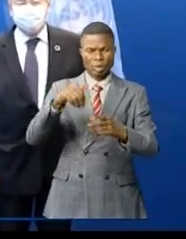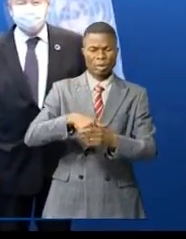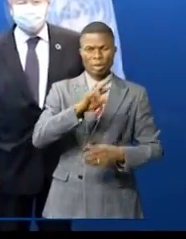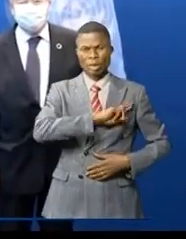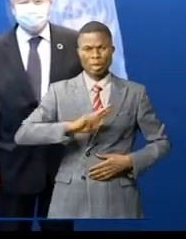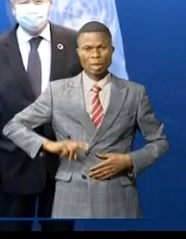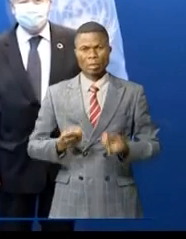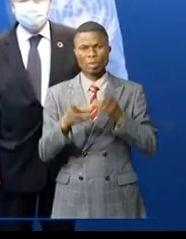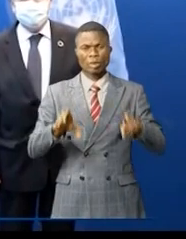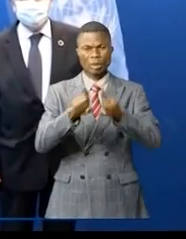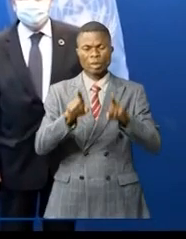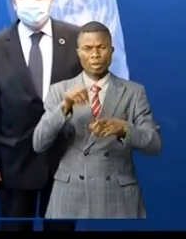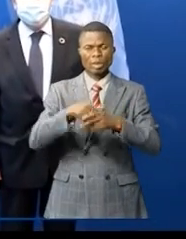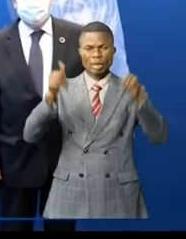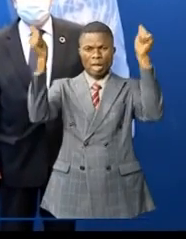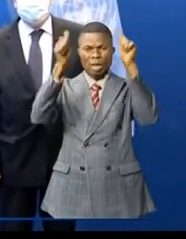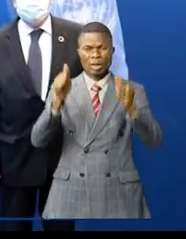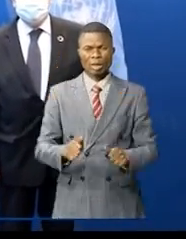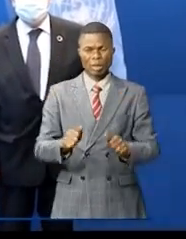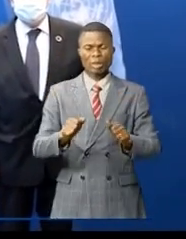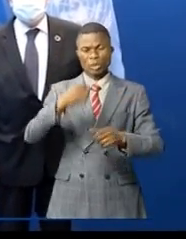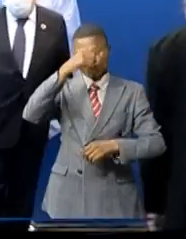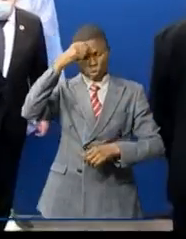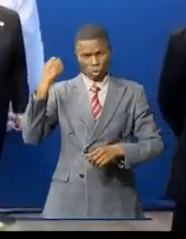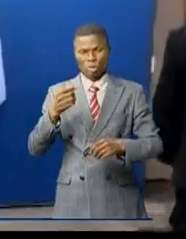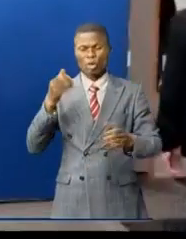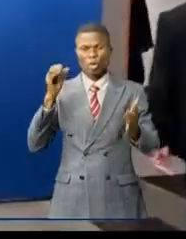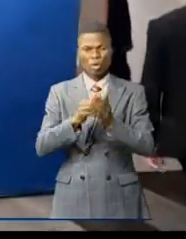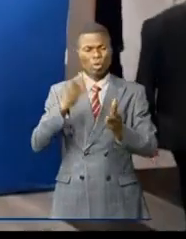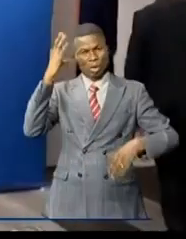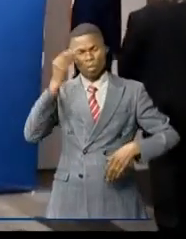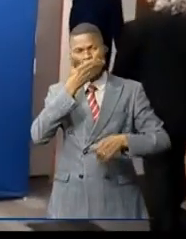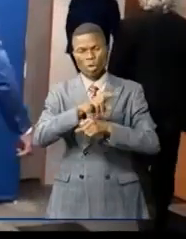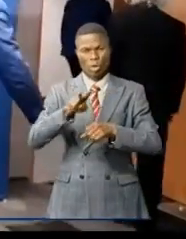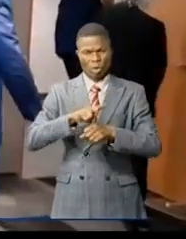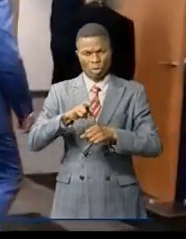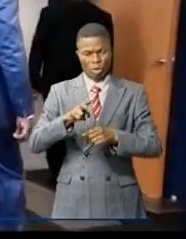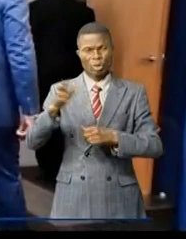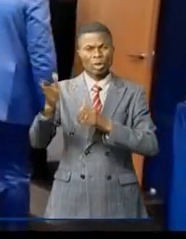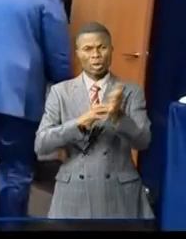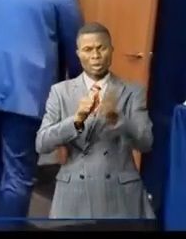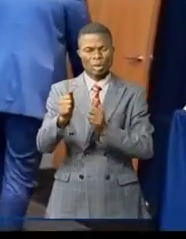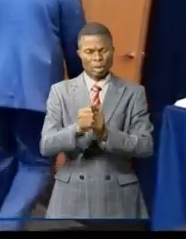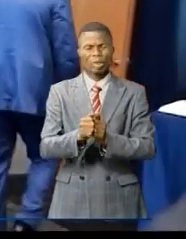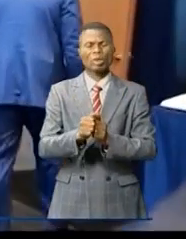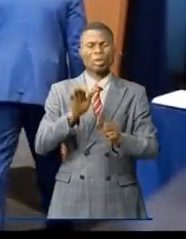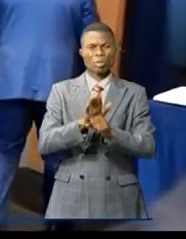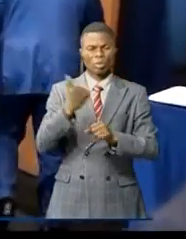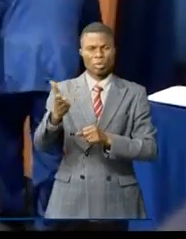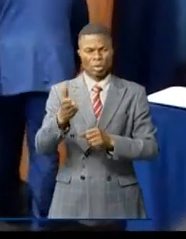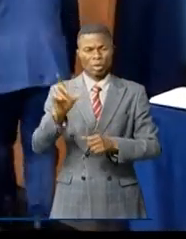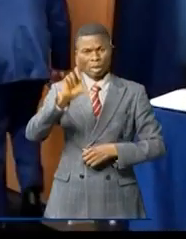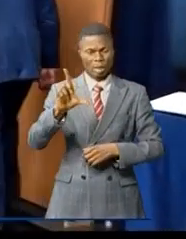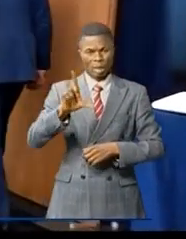démocratique du Congo et en Afrique, ainsi que la crise de la Covid-19, autant de questions parcourues par Guterres et son hôte ce